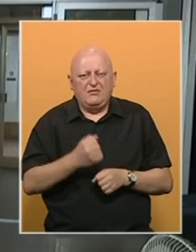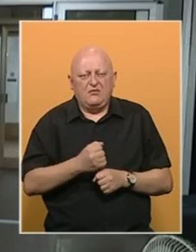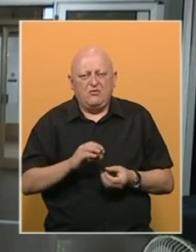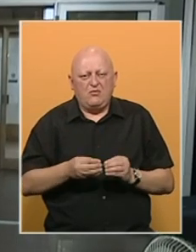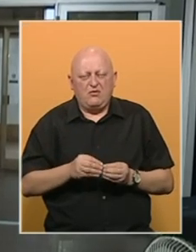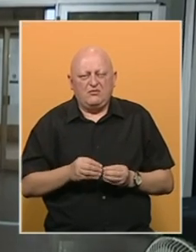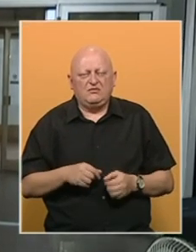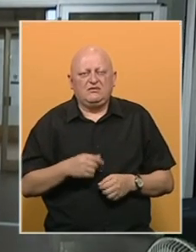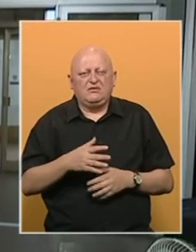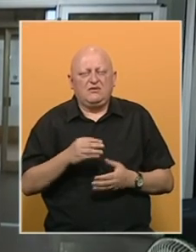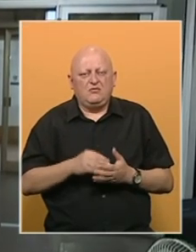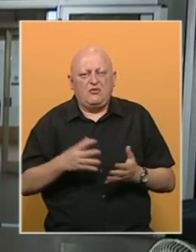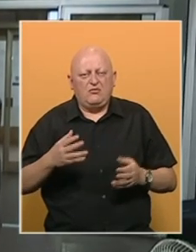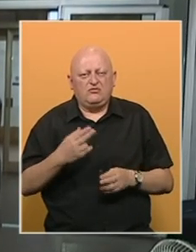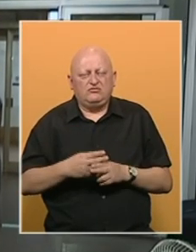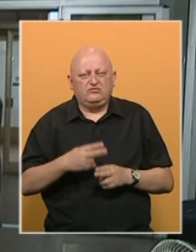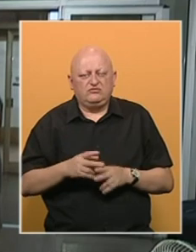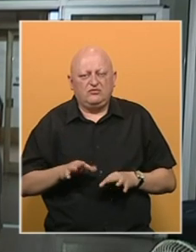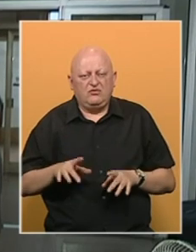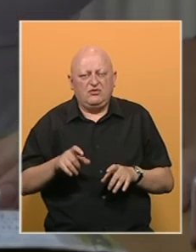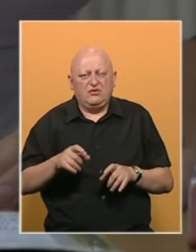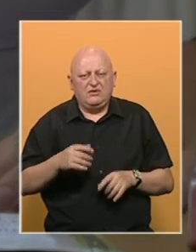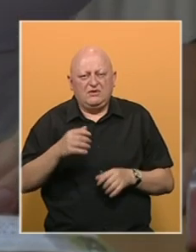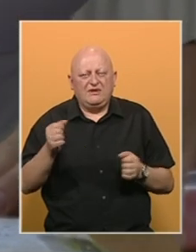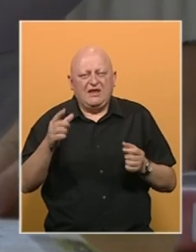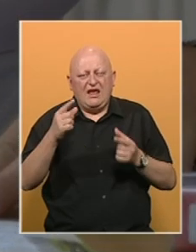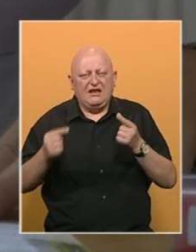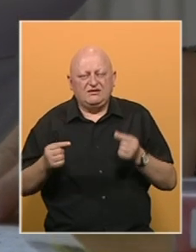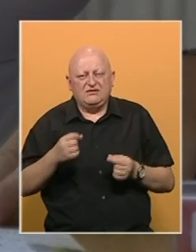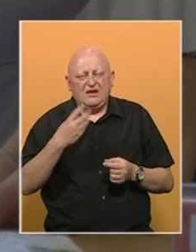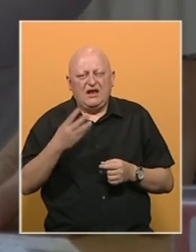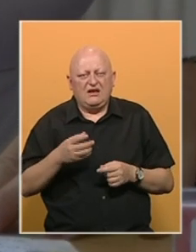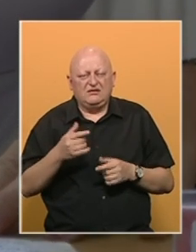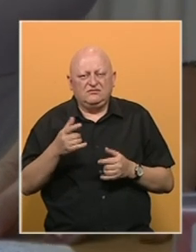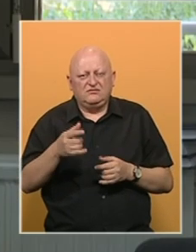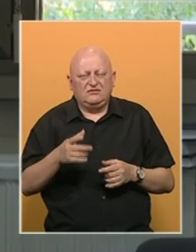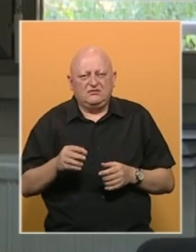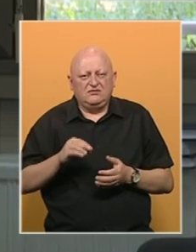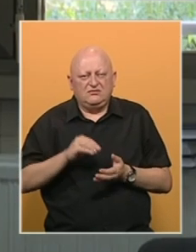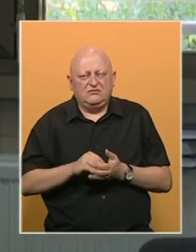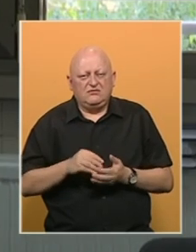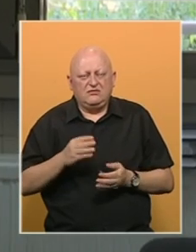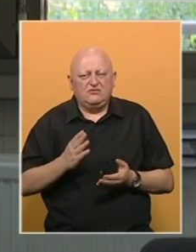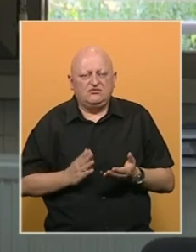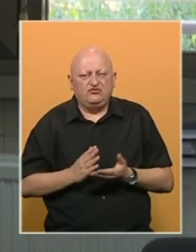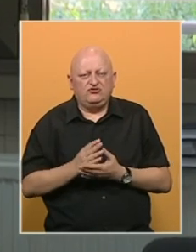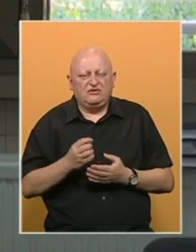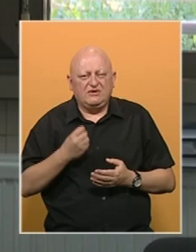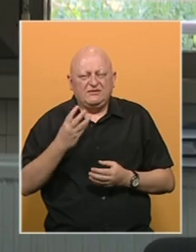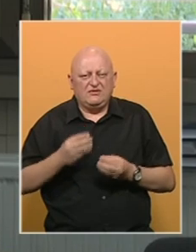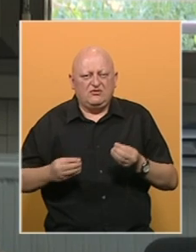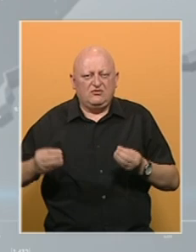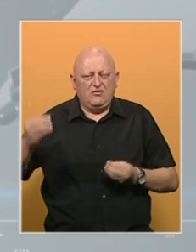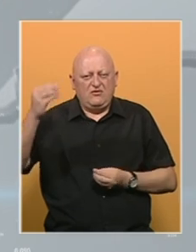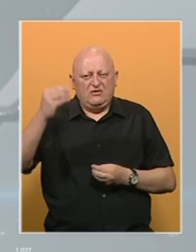Očekuje se povećan broj zaraženih koronavirusom na jesen, s obzirom na to da se već sada broj zabilježenih slučajeva svakodnevno